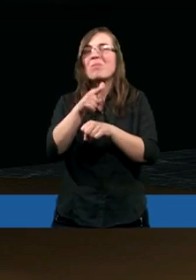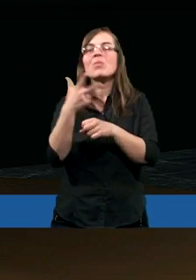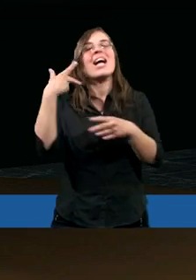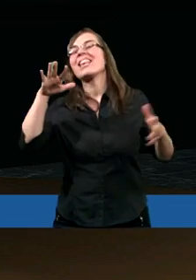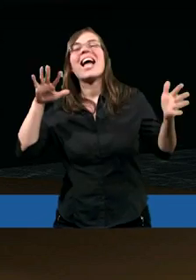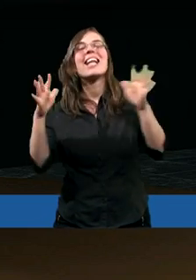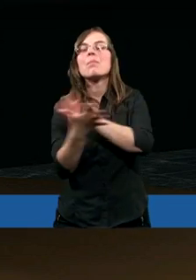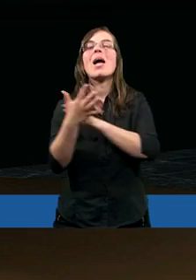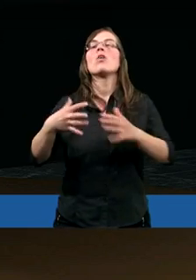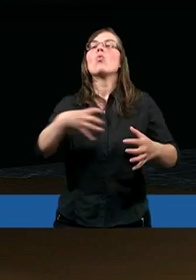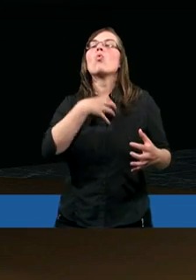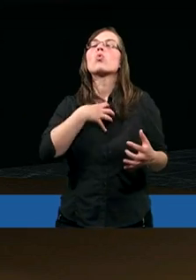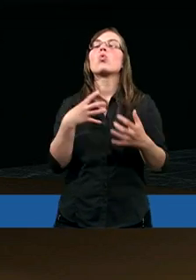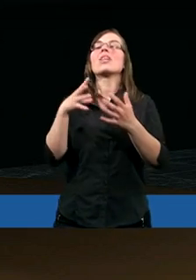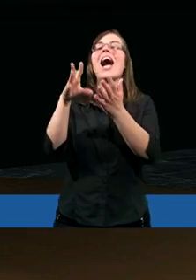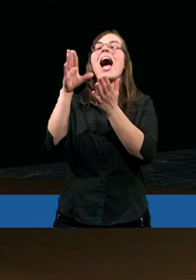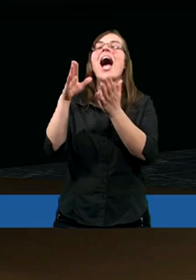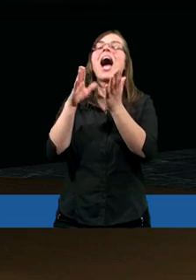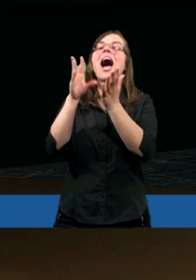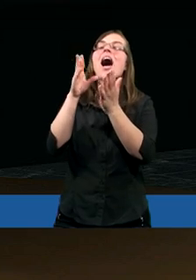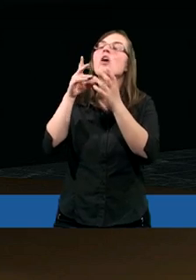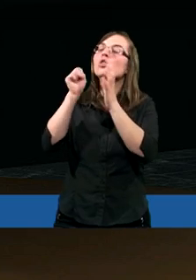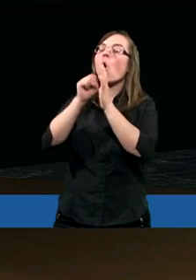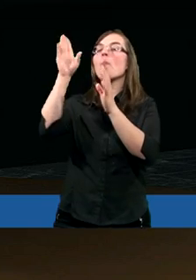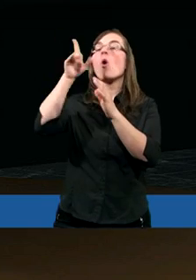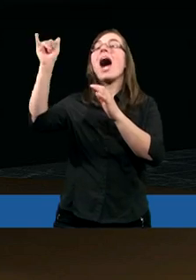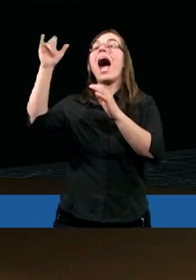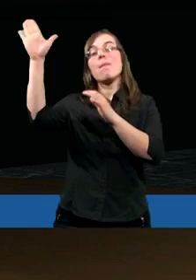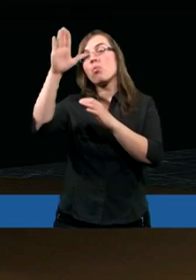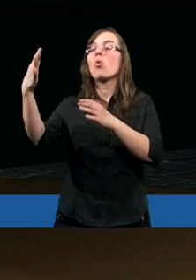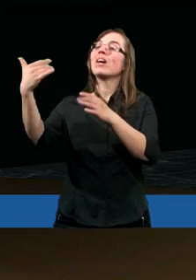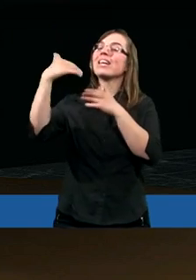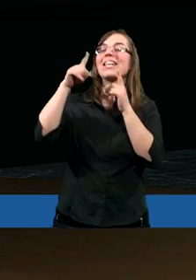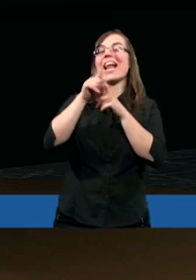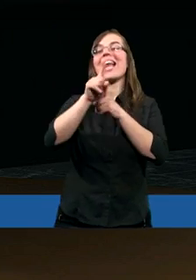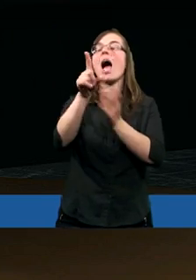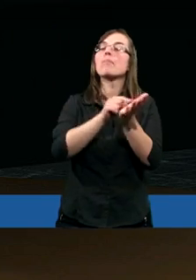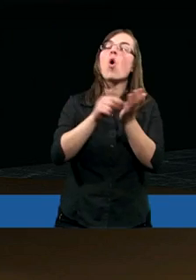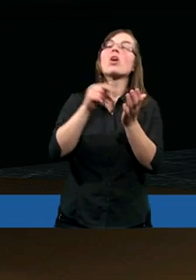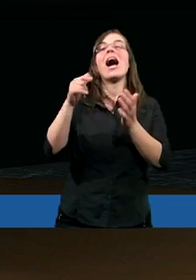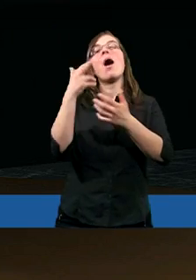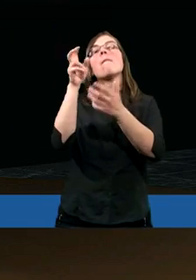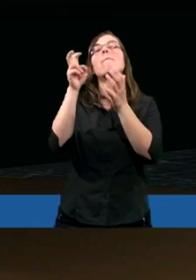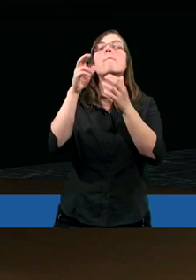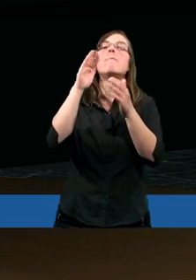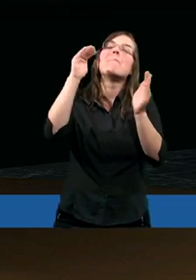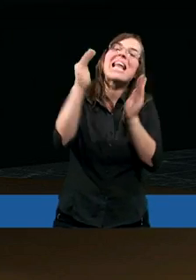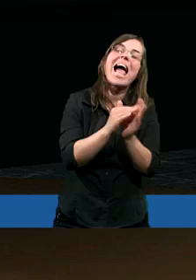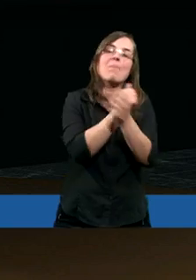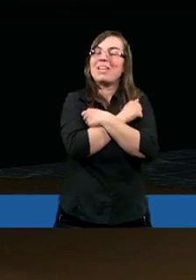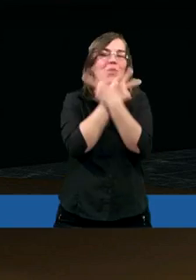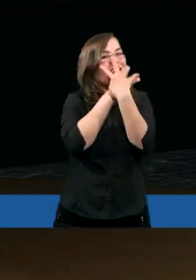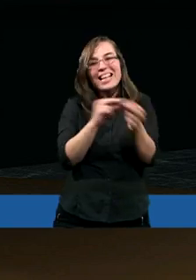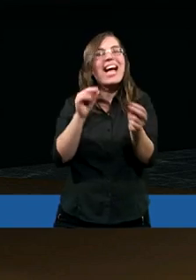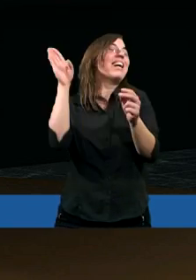swego uczucia względem Piotra, nie zmienił swego posłannictwa względem Piotra, tej misji, którą mu przeznaczył. I to jest dla nas